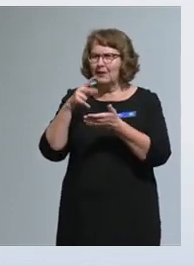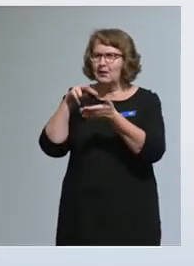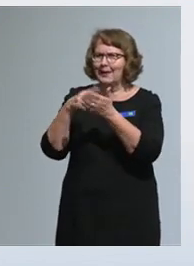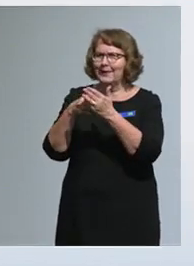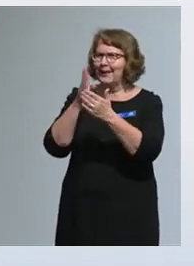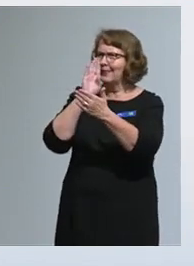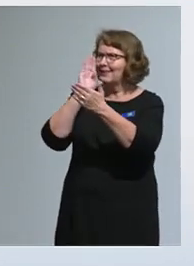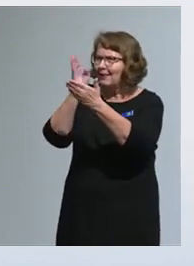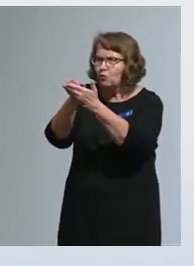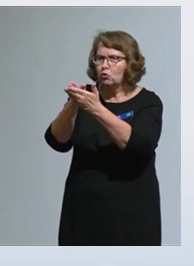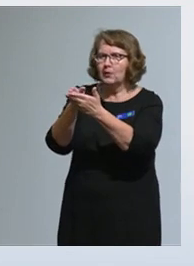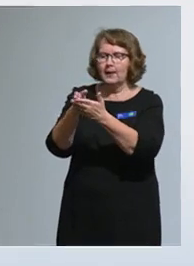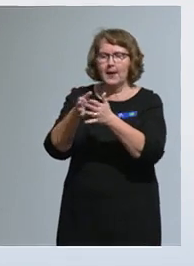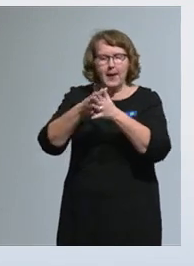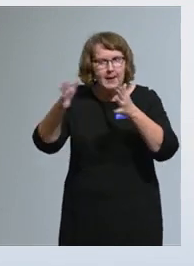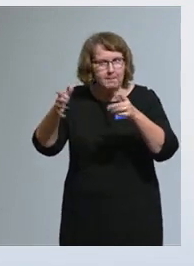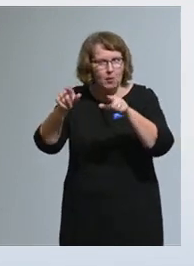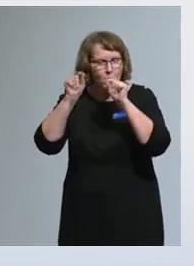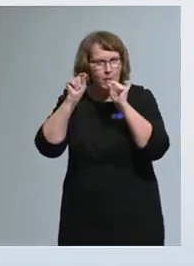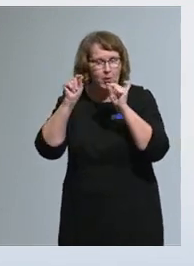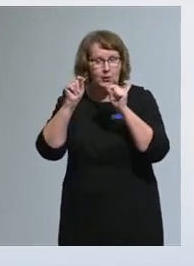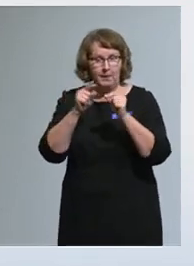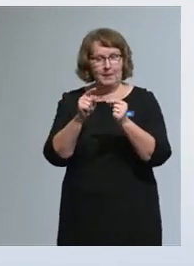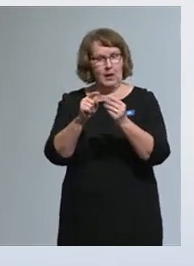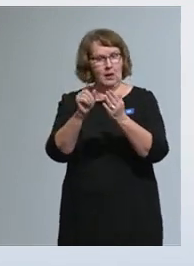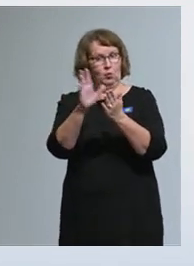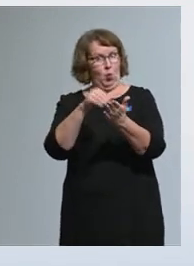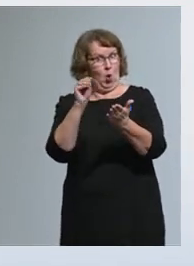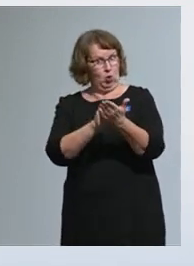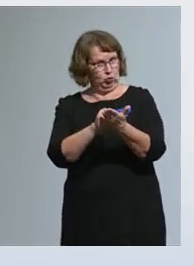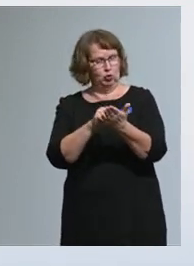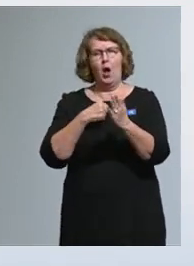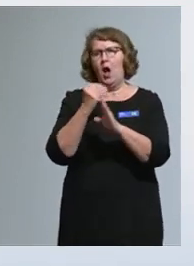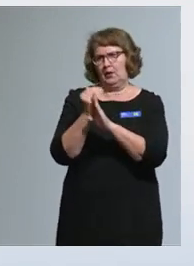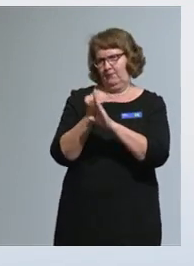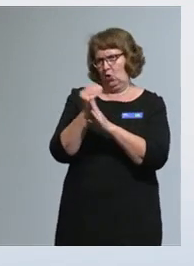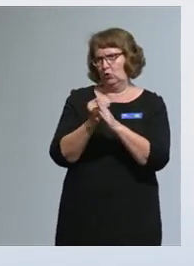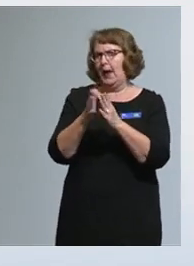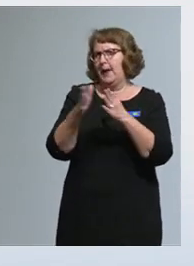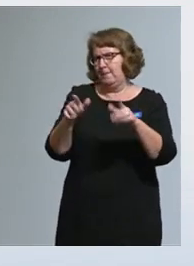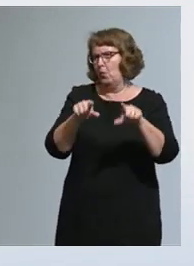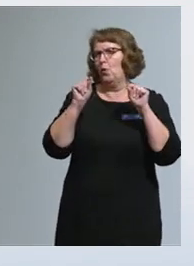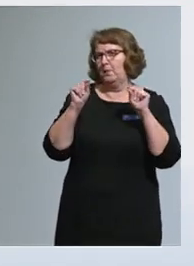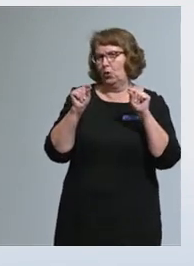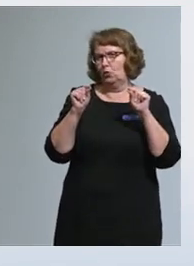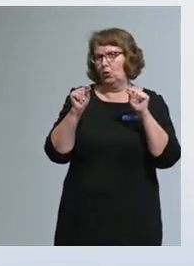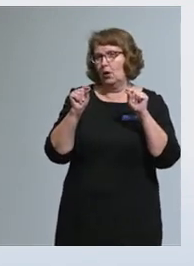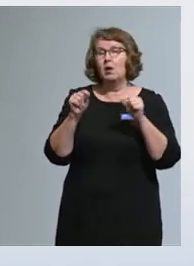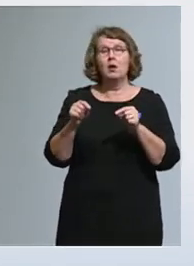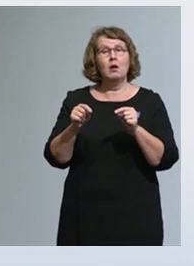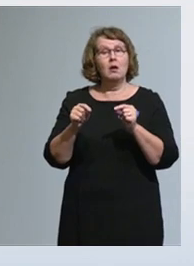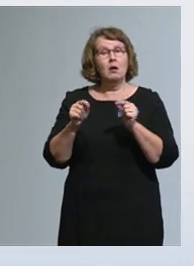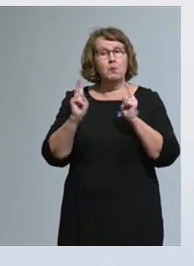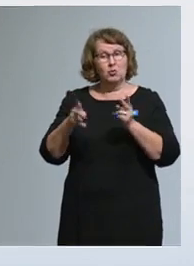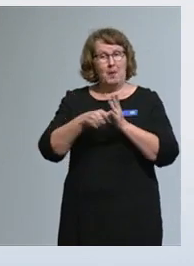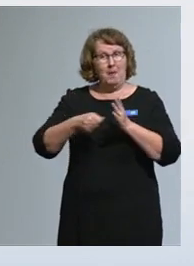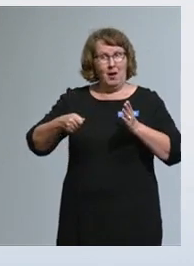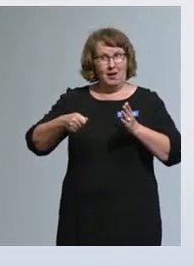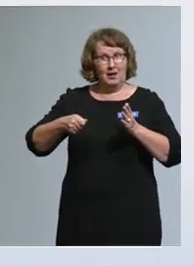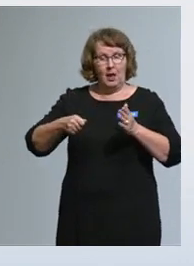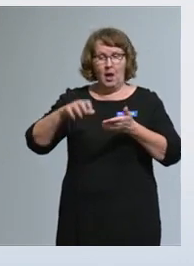tavoitteisiin ja saavutettujen tulosten arviointiin. Samalla kun se yhdenmukaistaa esimerkiksi